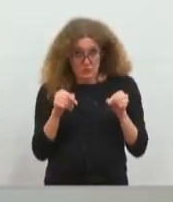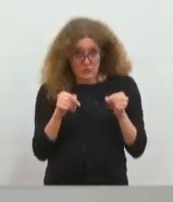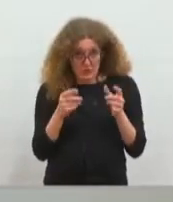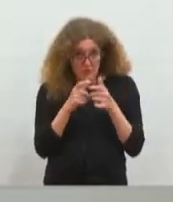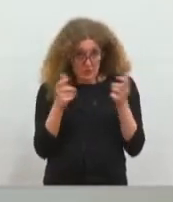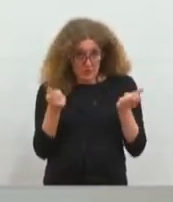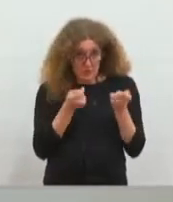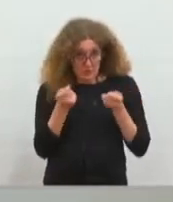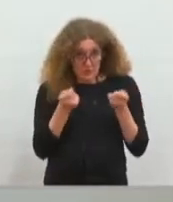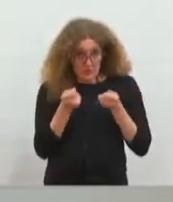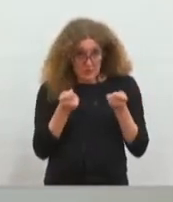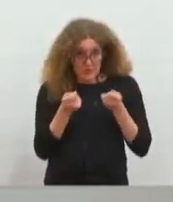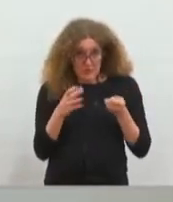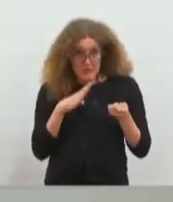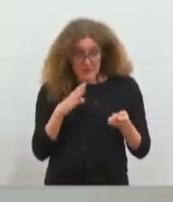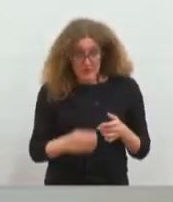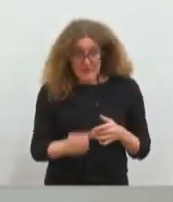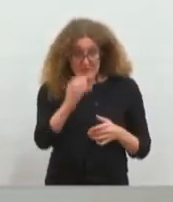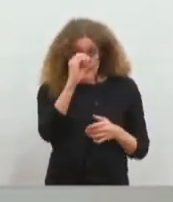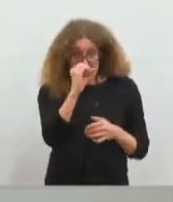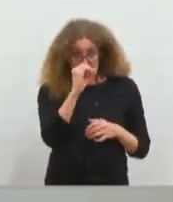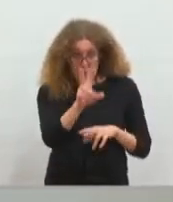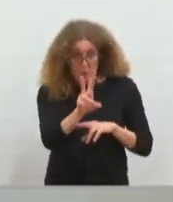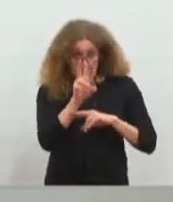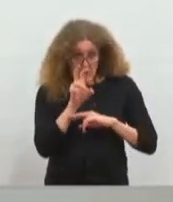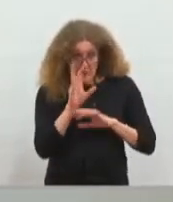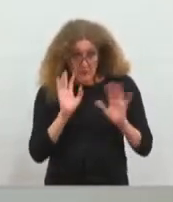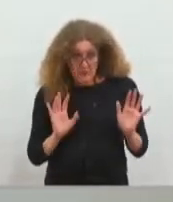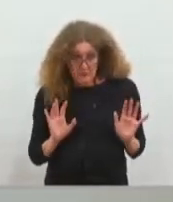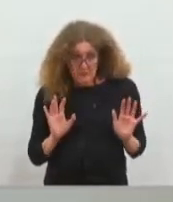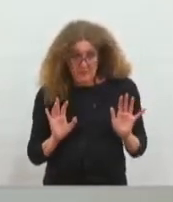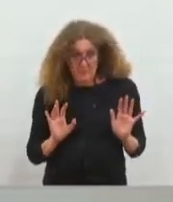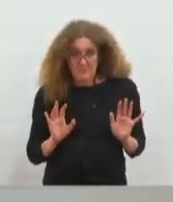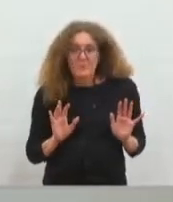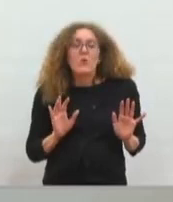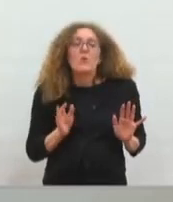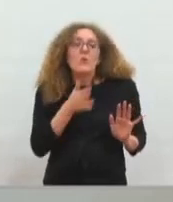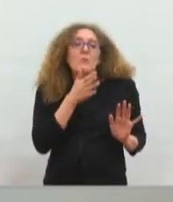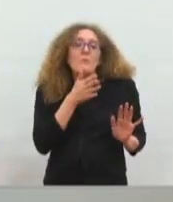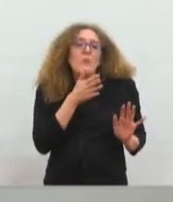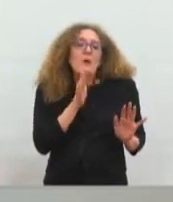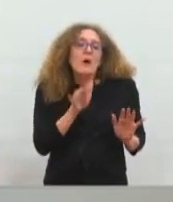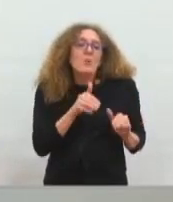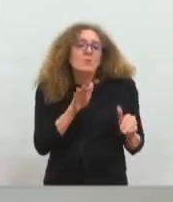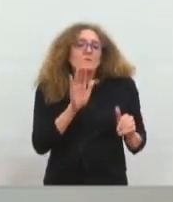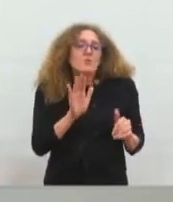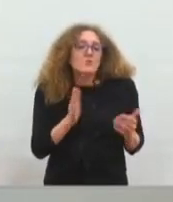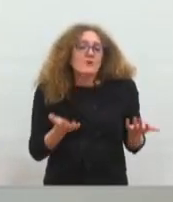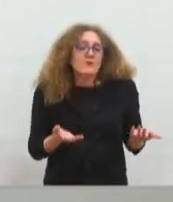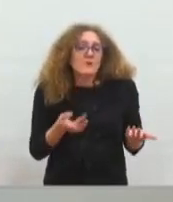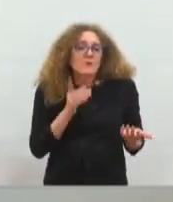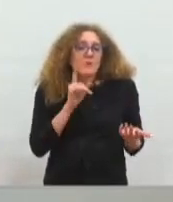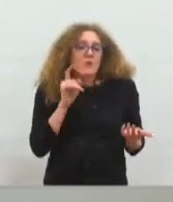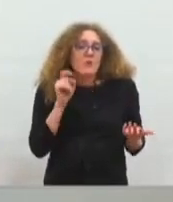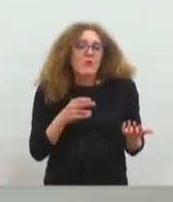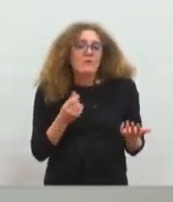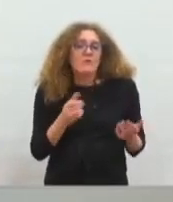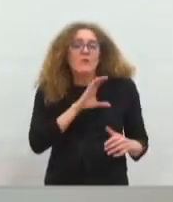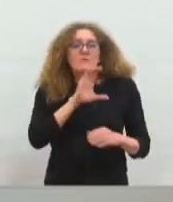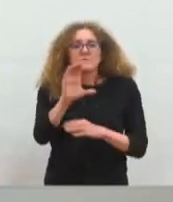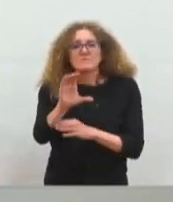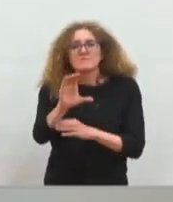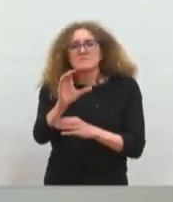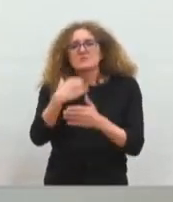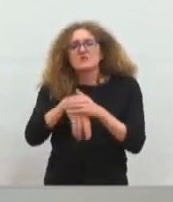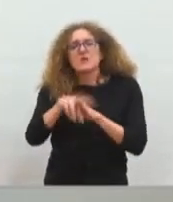0 emprunt. Naturellement, cela ne pourra pas rester comme ça parce qu'il va falloir qu'on investisse sur Valédo, il y un gros